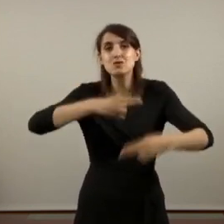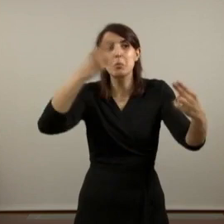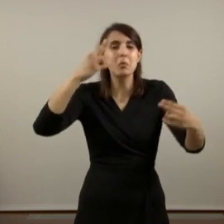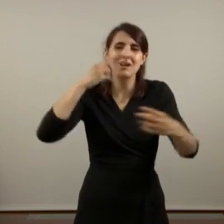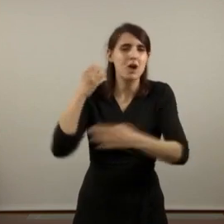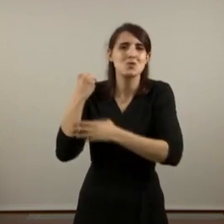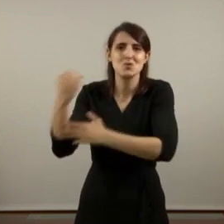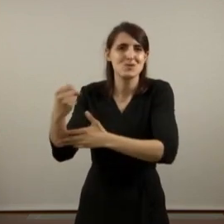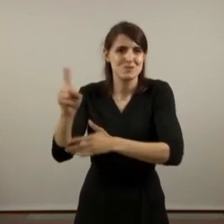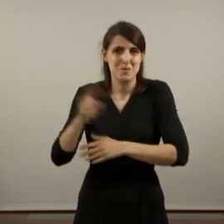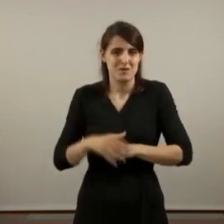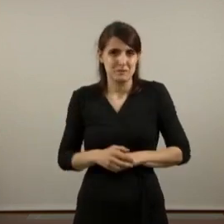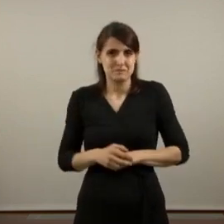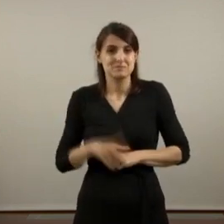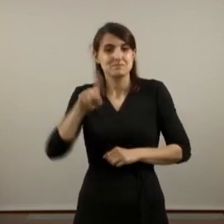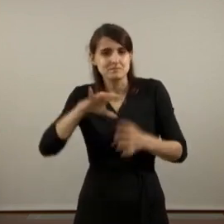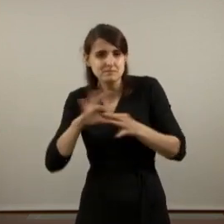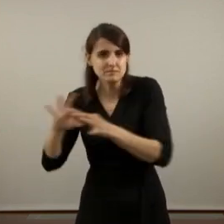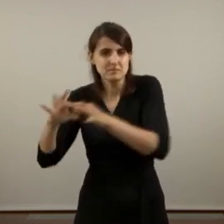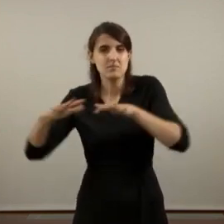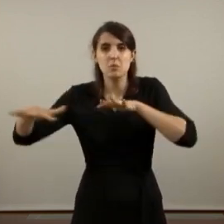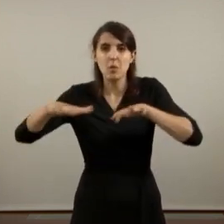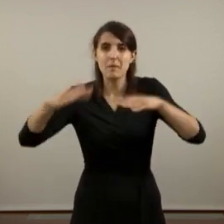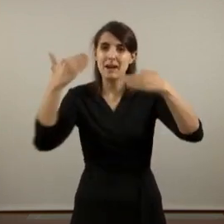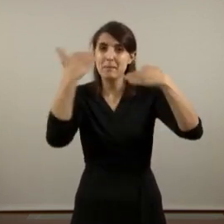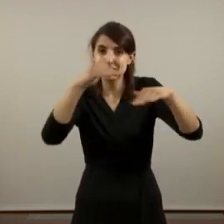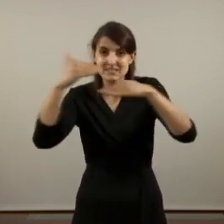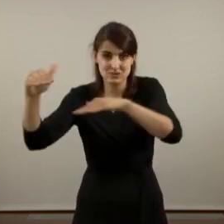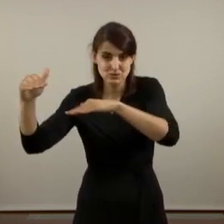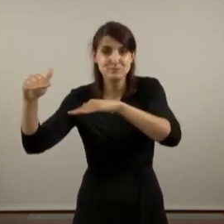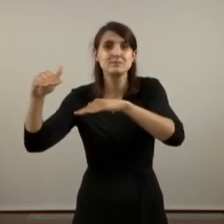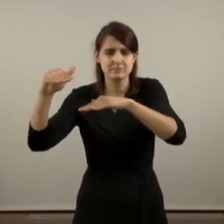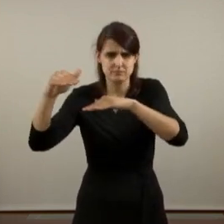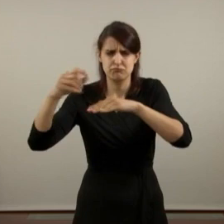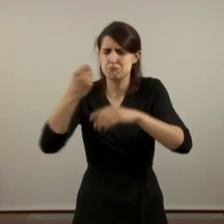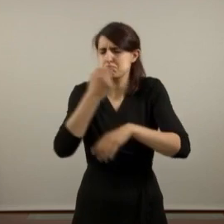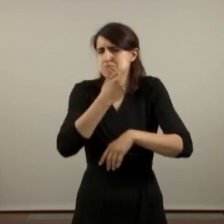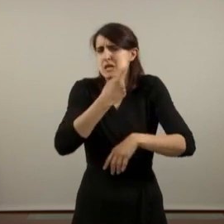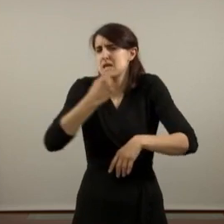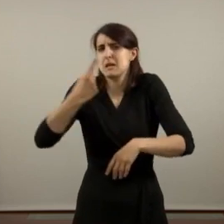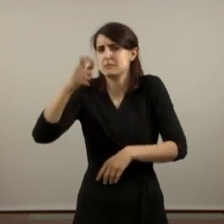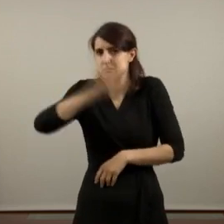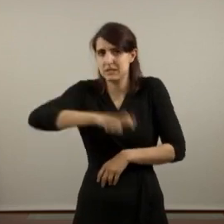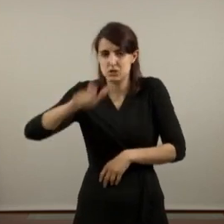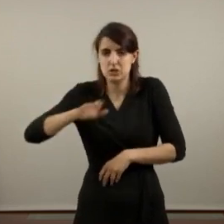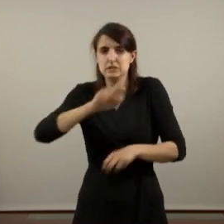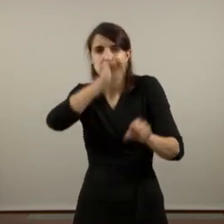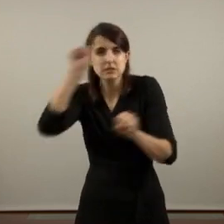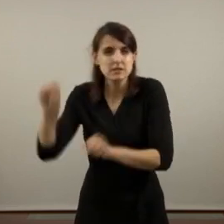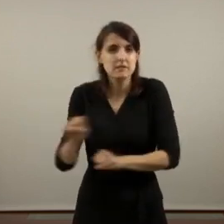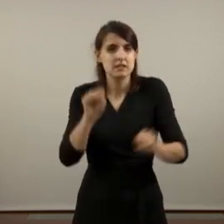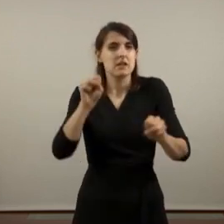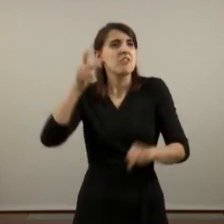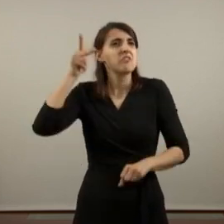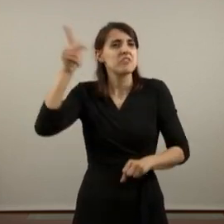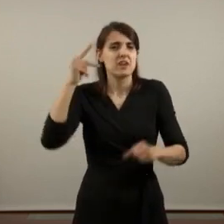a una altra banda. La unitat com la del moviment de l'habitatge que mobilitza milers de persones per defensar un dret a l'habitatge